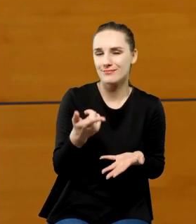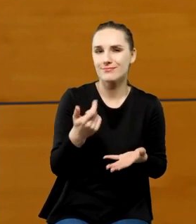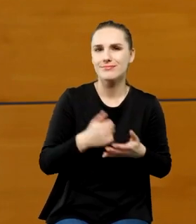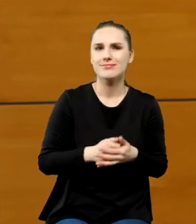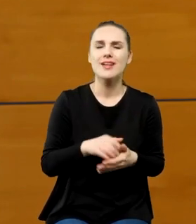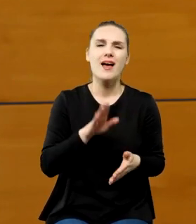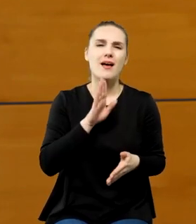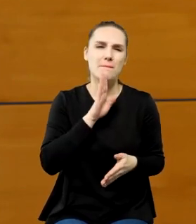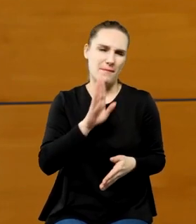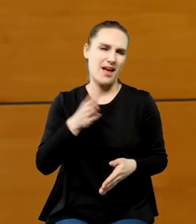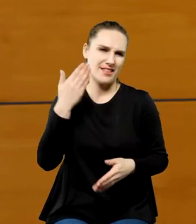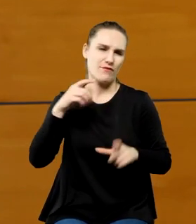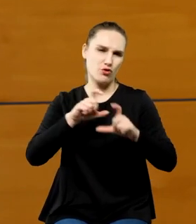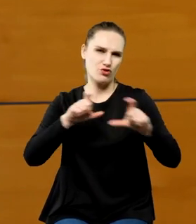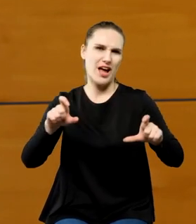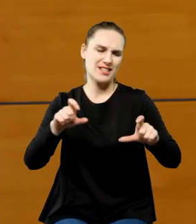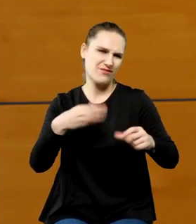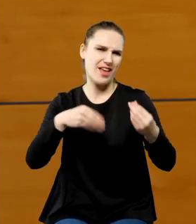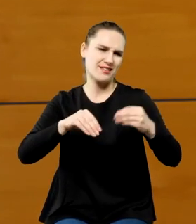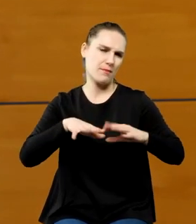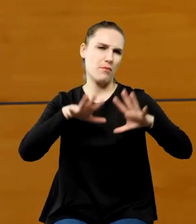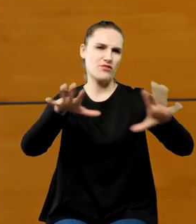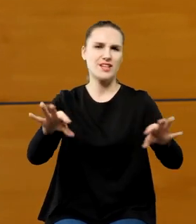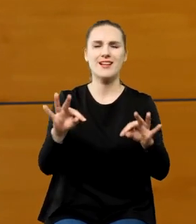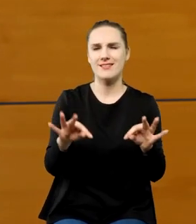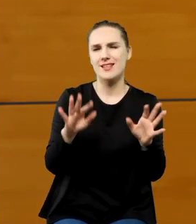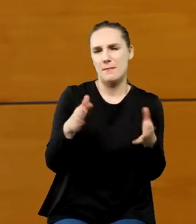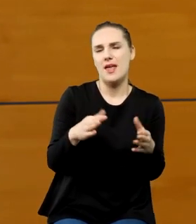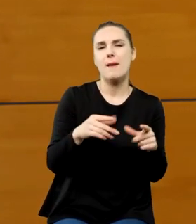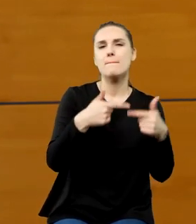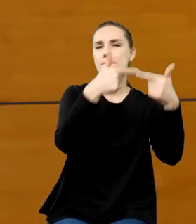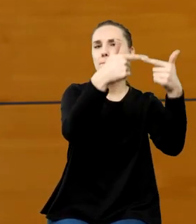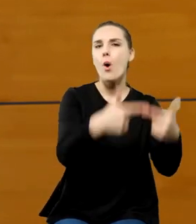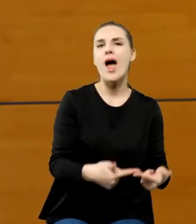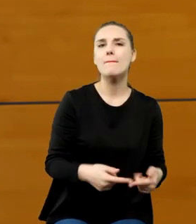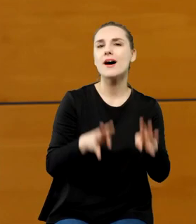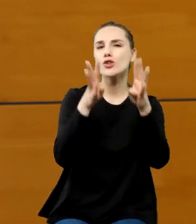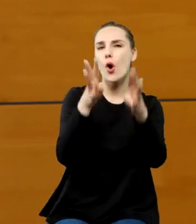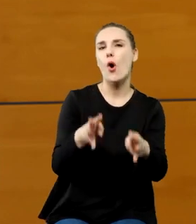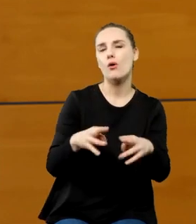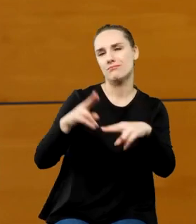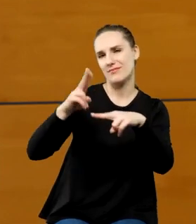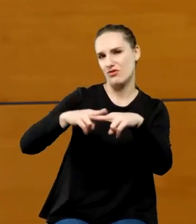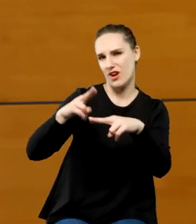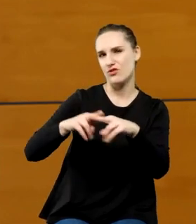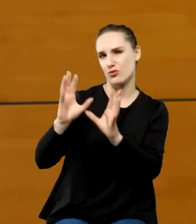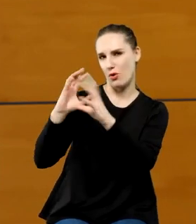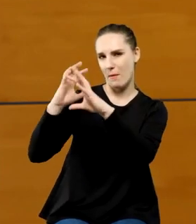tamtej epoce to było powszechniejsze oczywiście, ale poemat na temat instrumentu Mikołaja Kopernika.